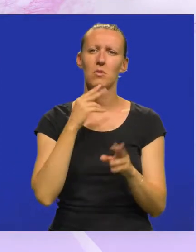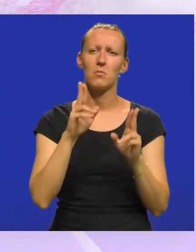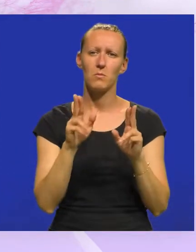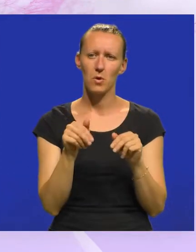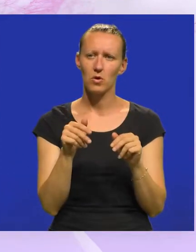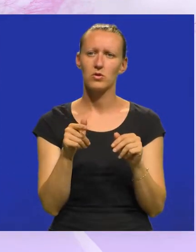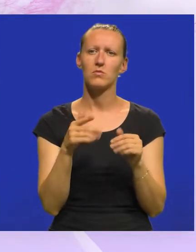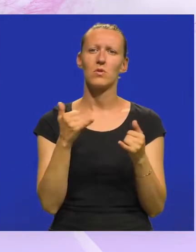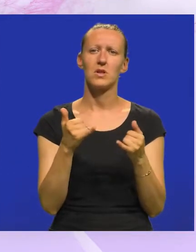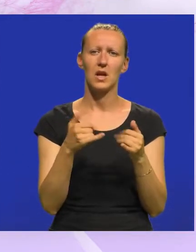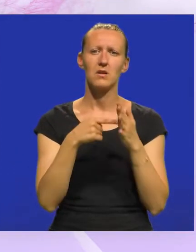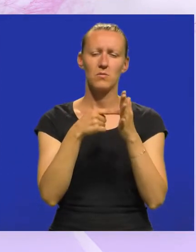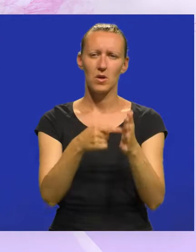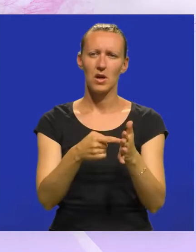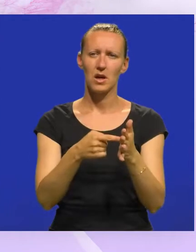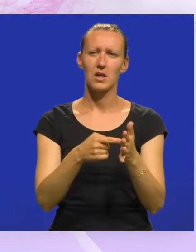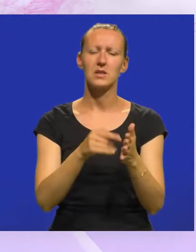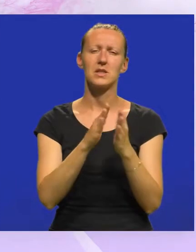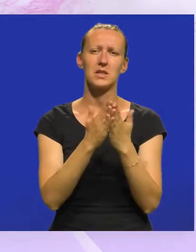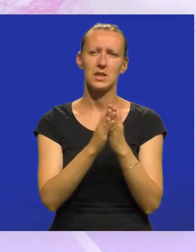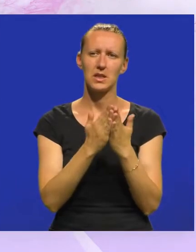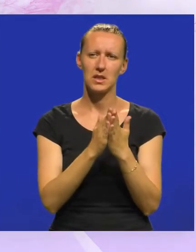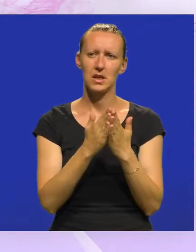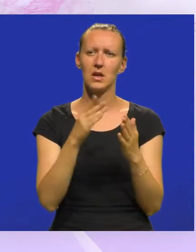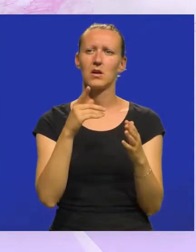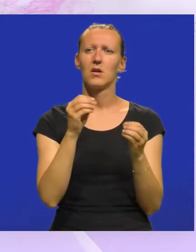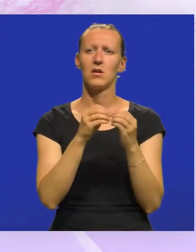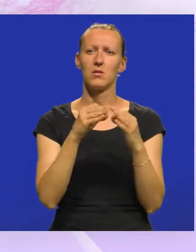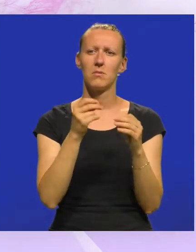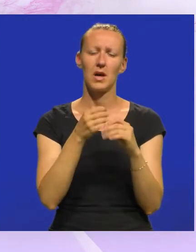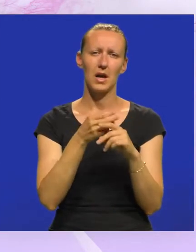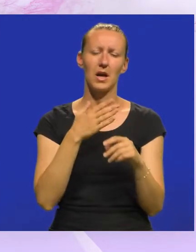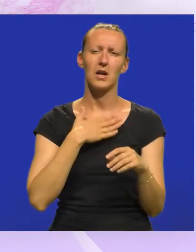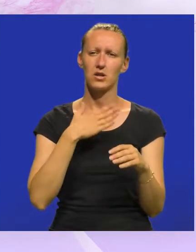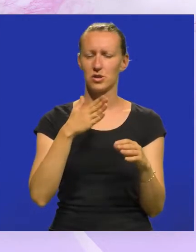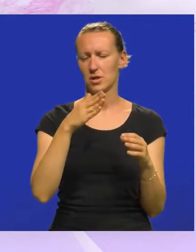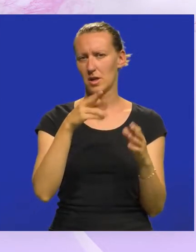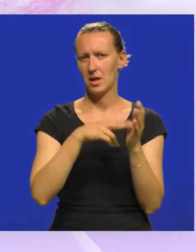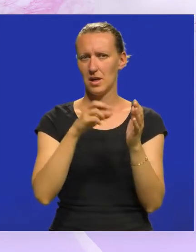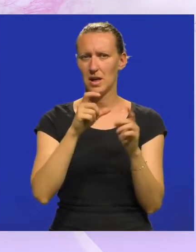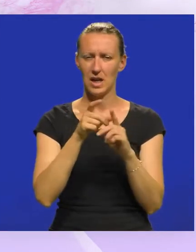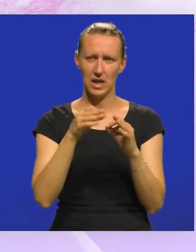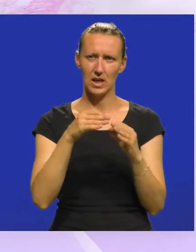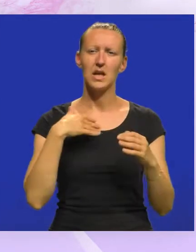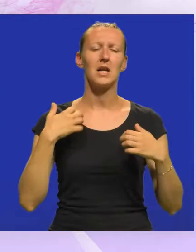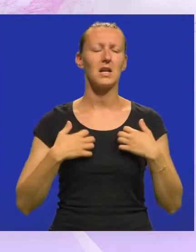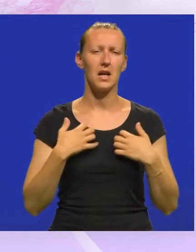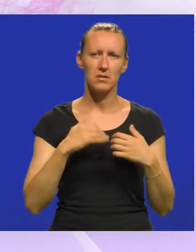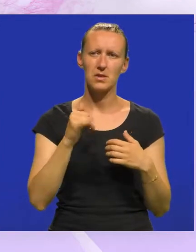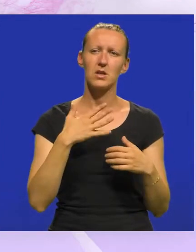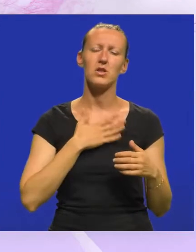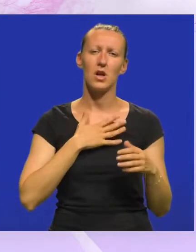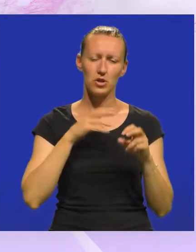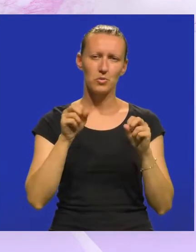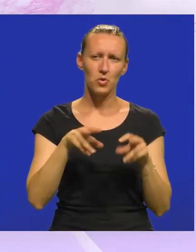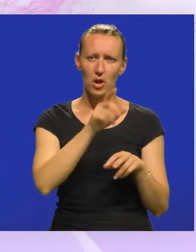možemo danas predstaviti trilogiju Kronaka dele Barake naše Nelida Milani. Nadam se da će i